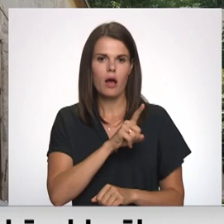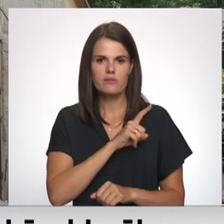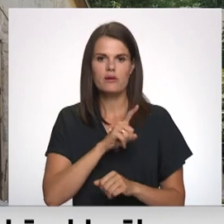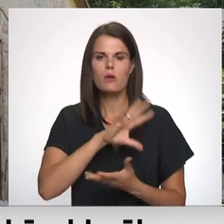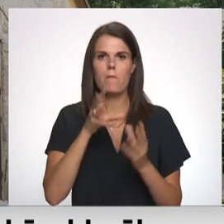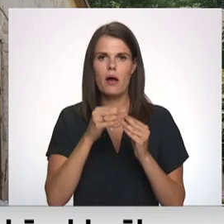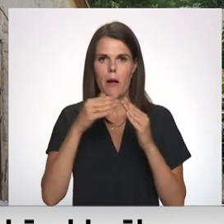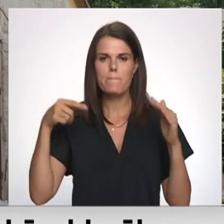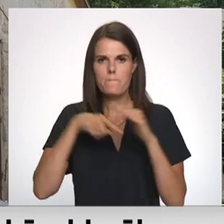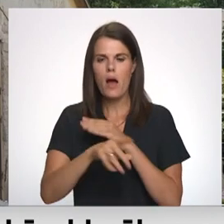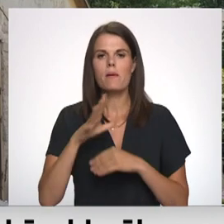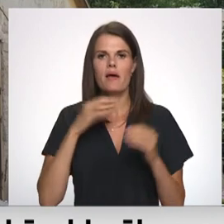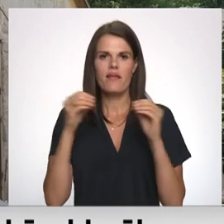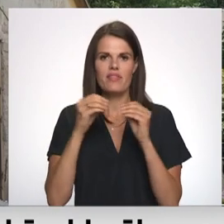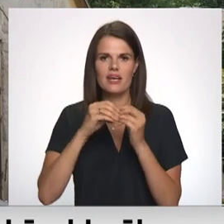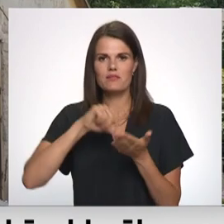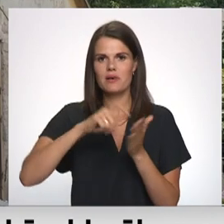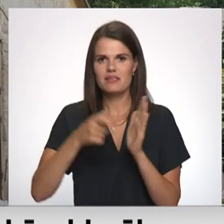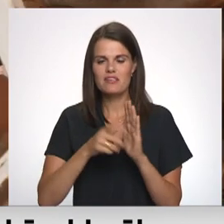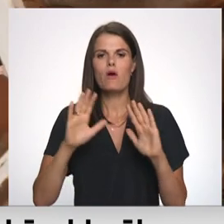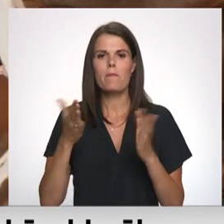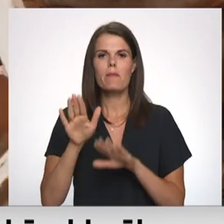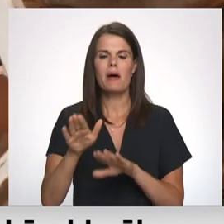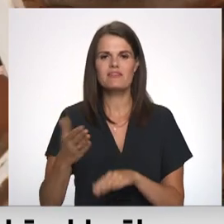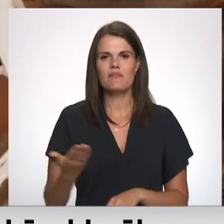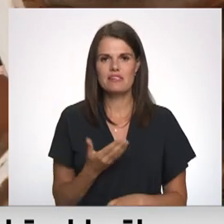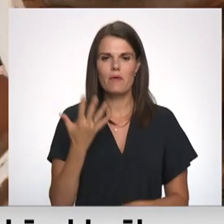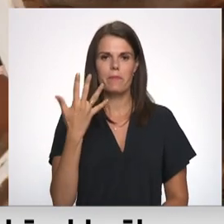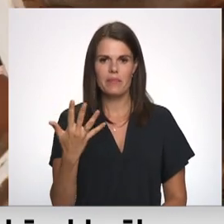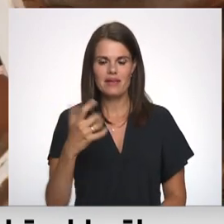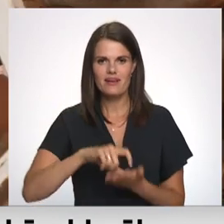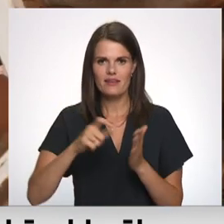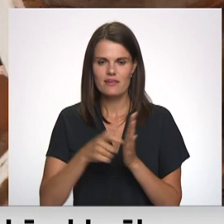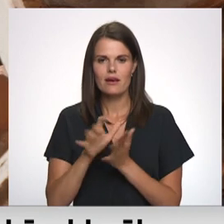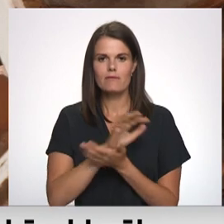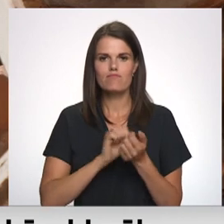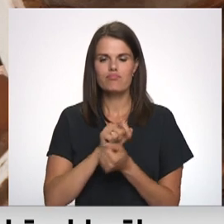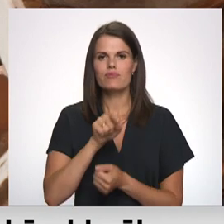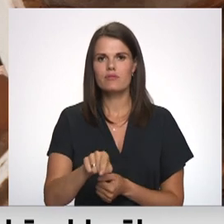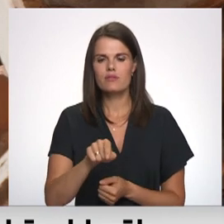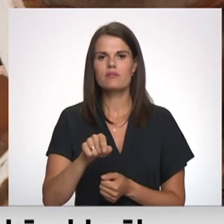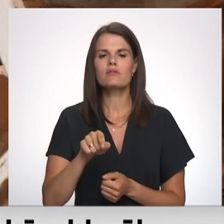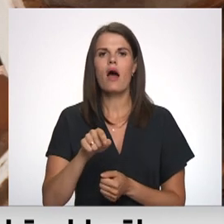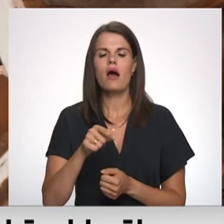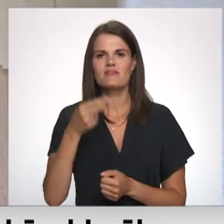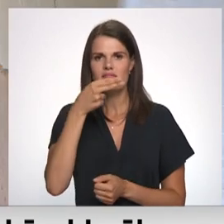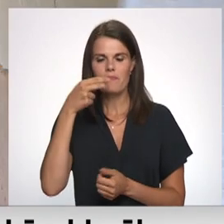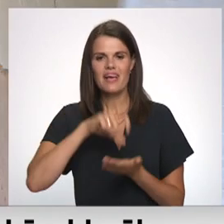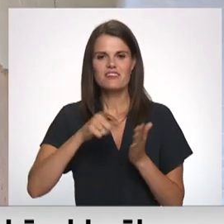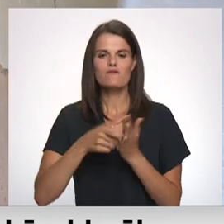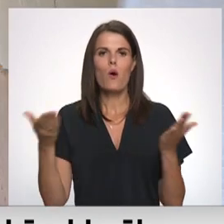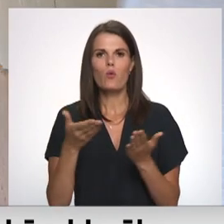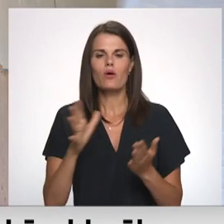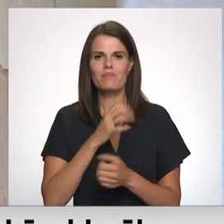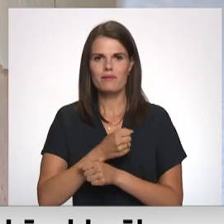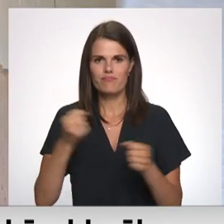ēkā bija desmit dzīvokļi, bet pastāvīgi apdzīvoti pieci. Fiziski cietušie ir tā dzīvokļa saimnieki, kurā notika sprādziens. Viens